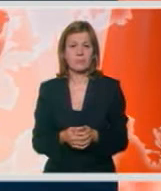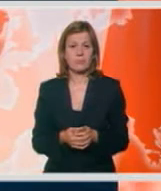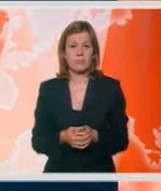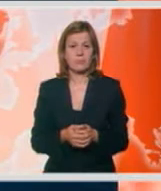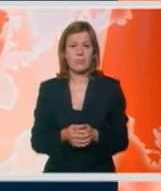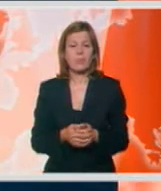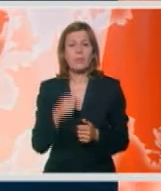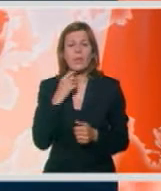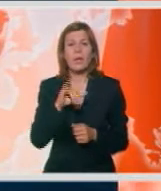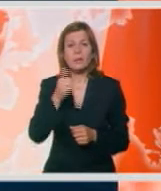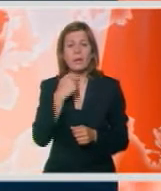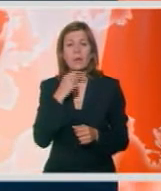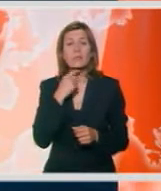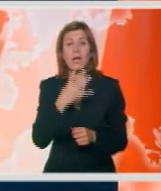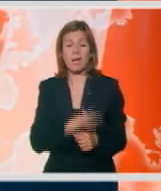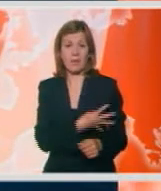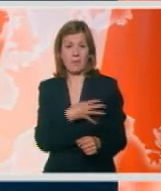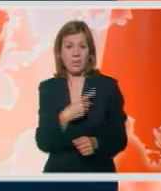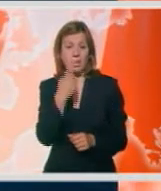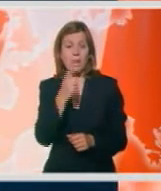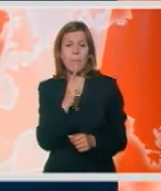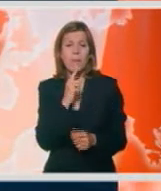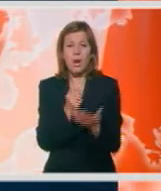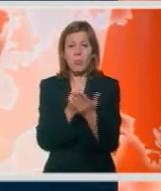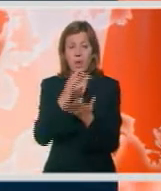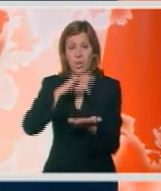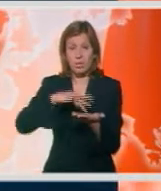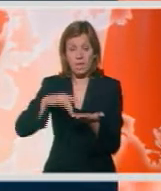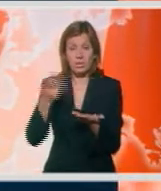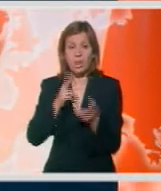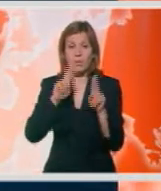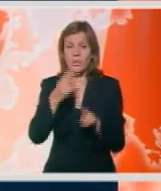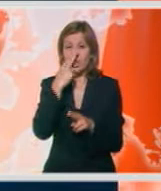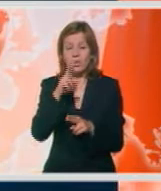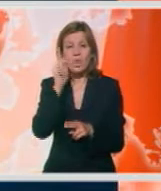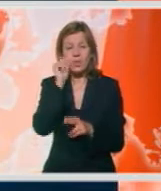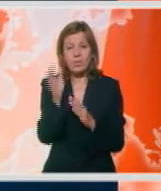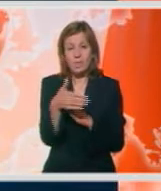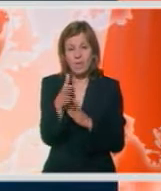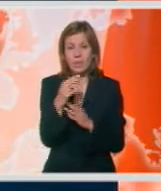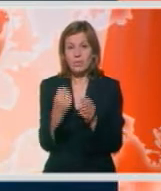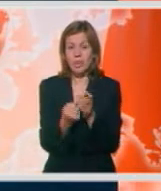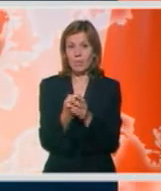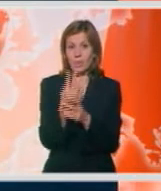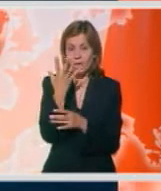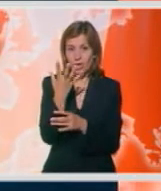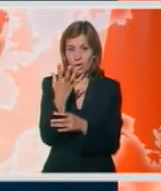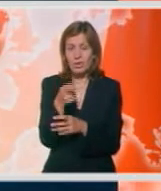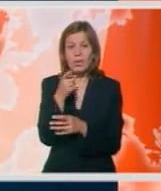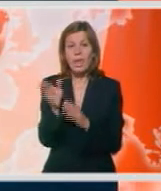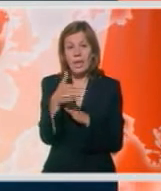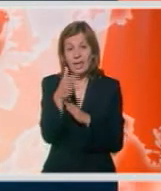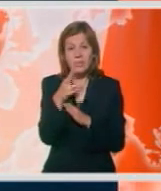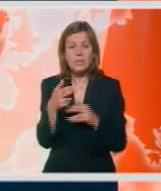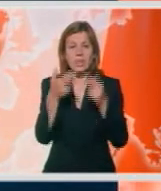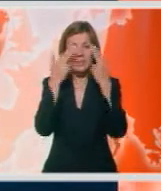Jama Beredin u Hrvatskoj je jednoj je od malobrojnih mesta gde može da se vidi čovečija ribica u prirodnom staništu. Ta ribica je